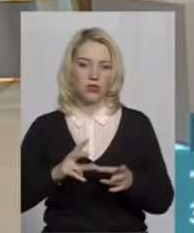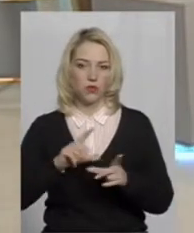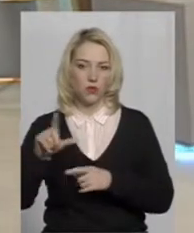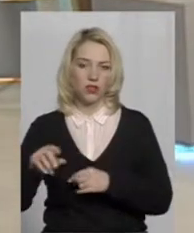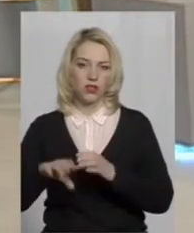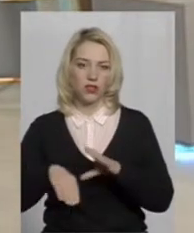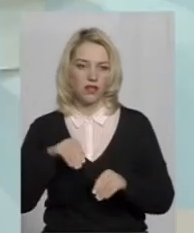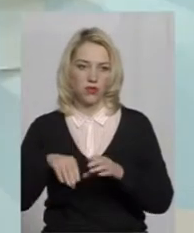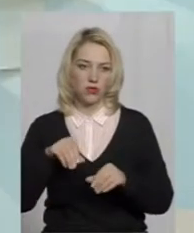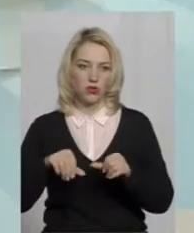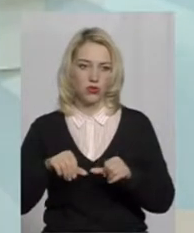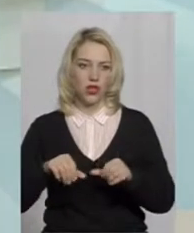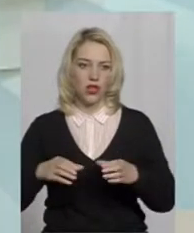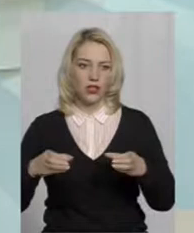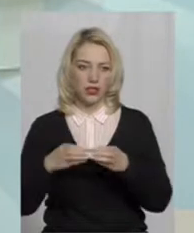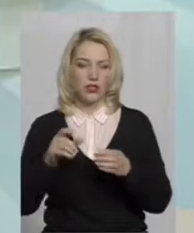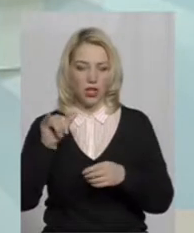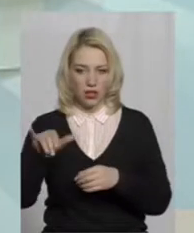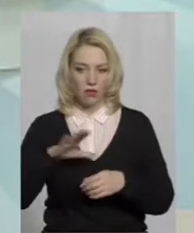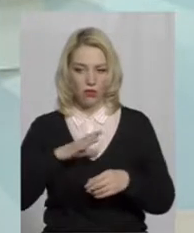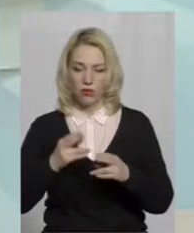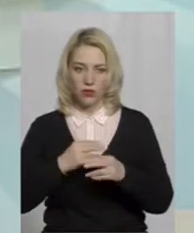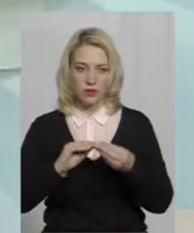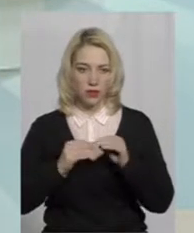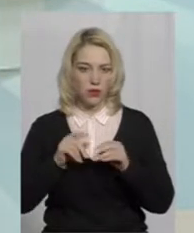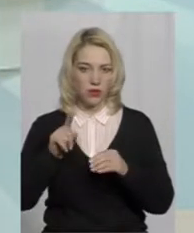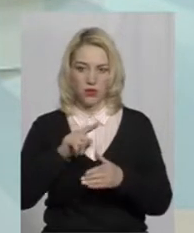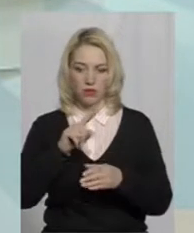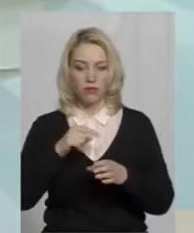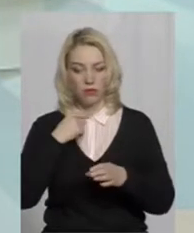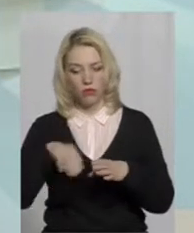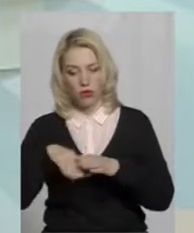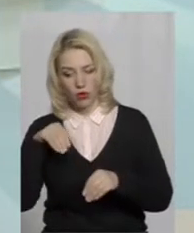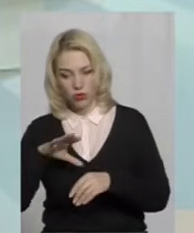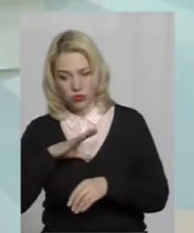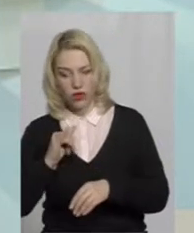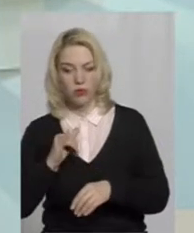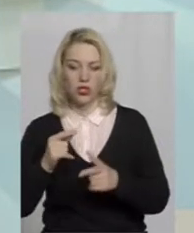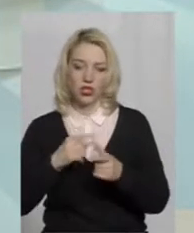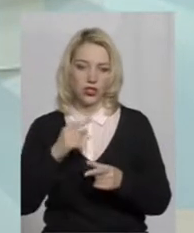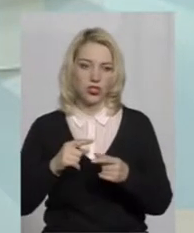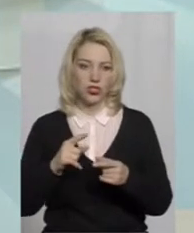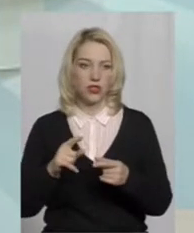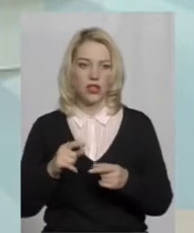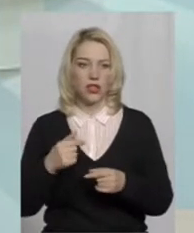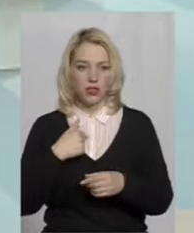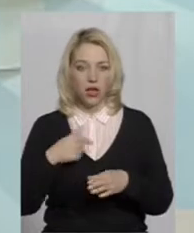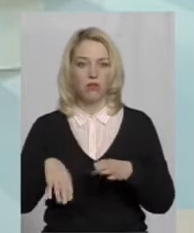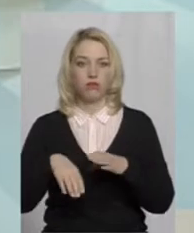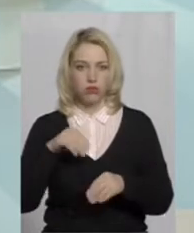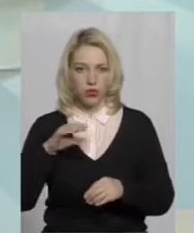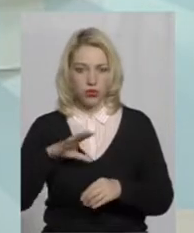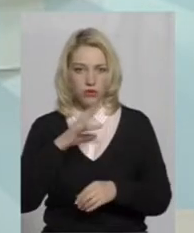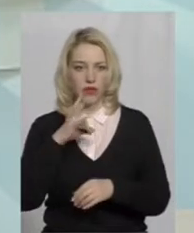дільничу. Але там було все без проблем? Проголосували? Питань жодних не виникло? Чи були якісь? Я проголосував, але